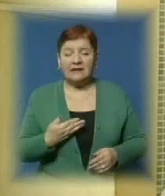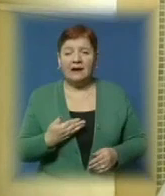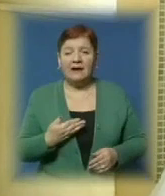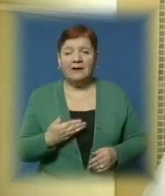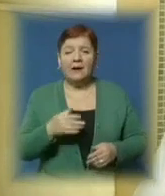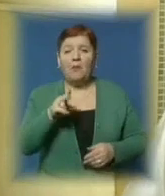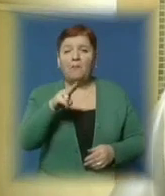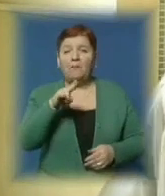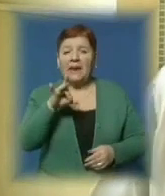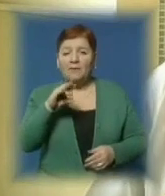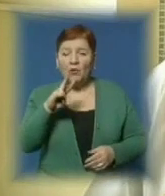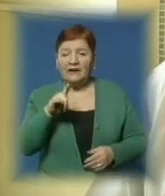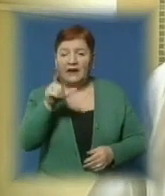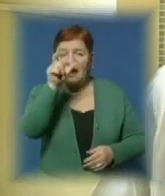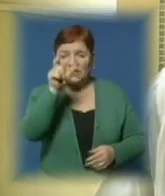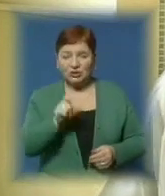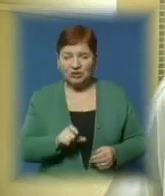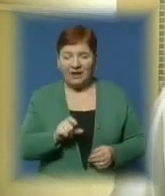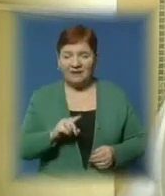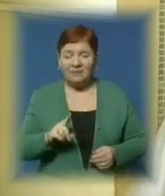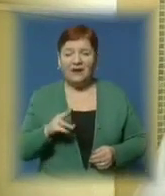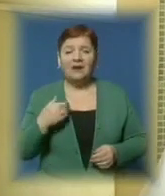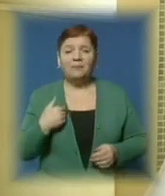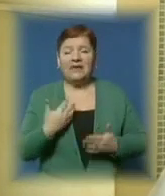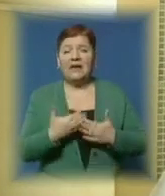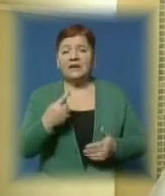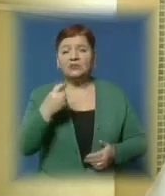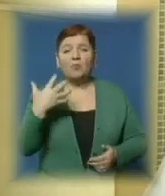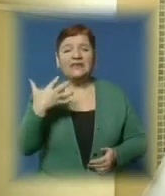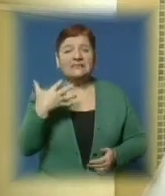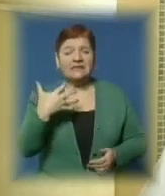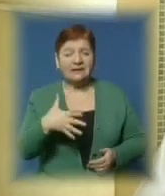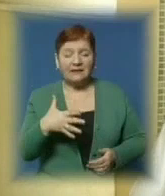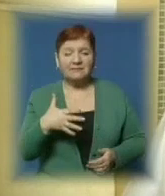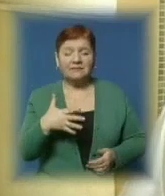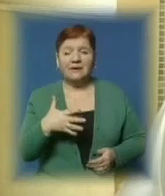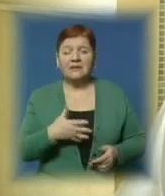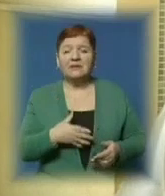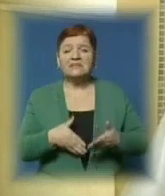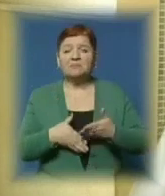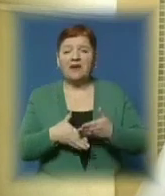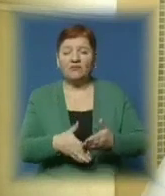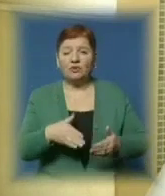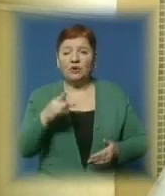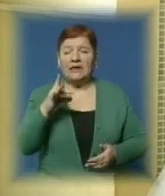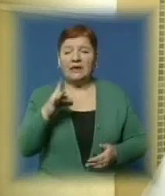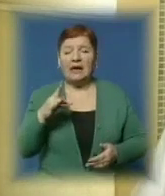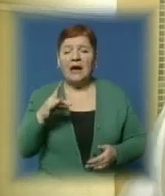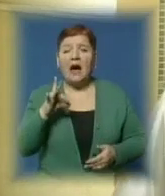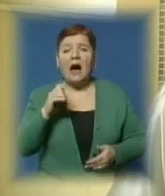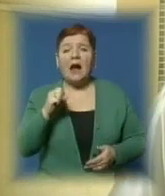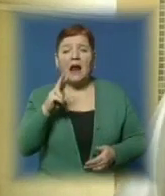товстого кишечника. Біля 150 радикальних операцій з приводу раку молочної залози.